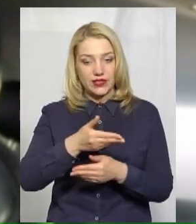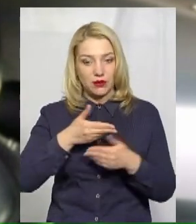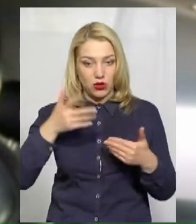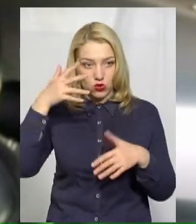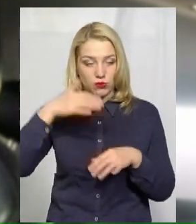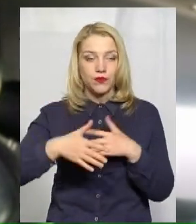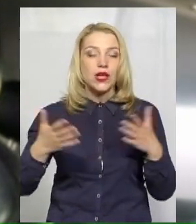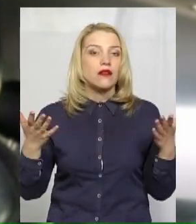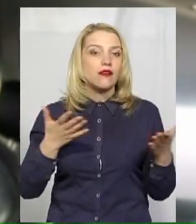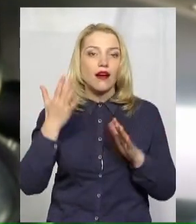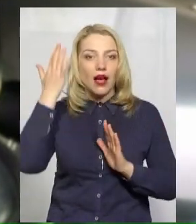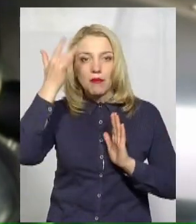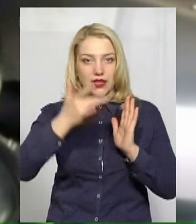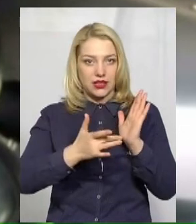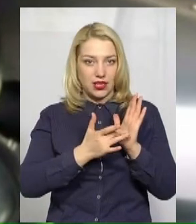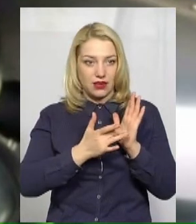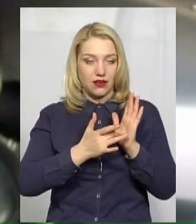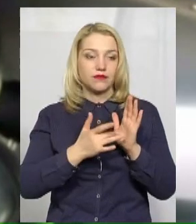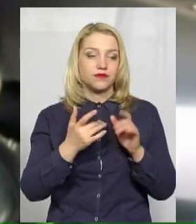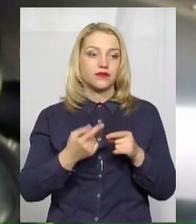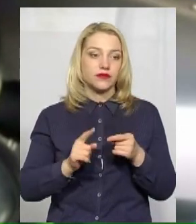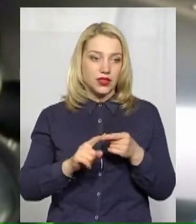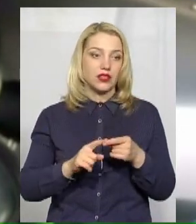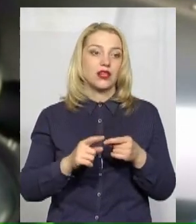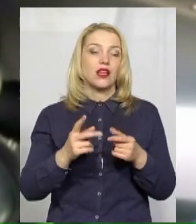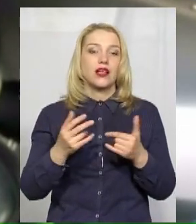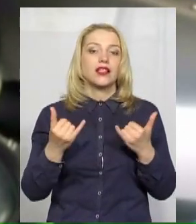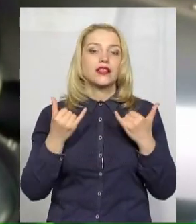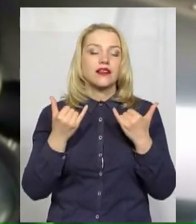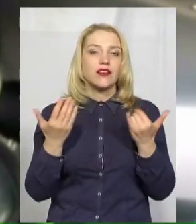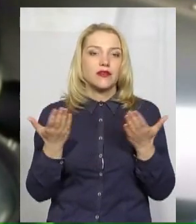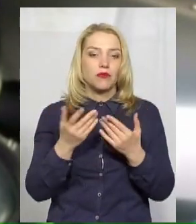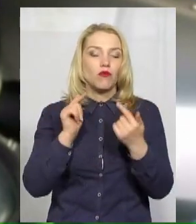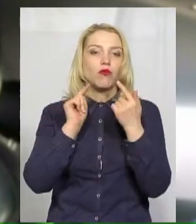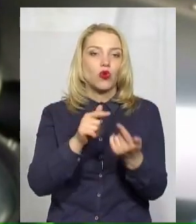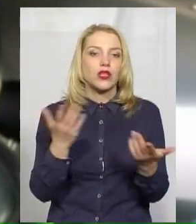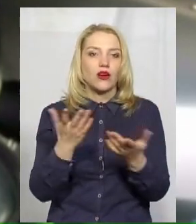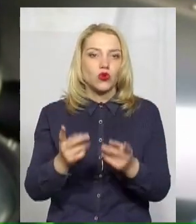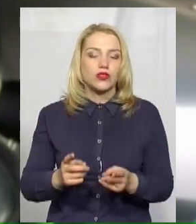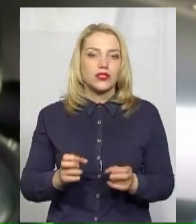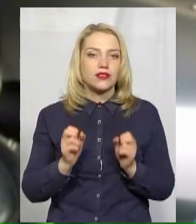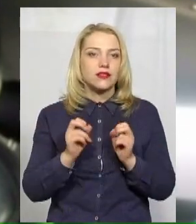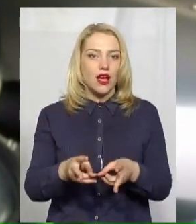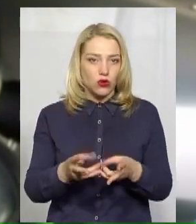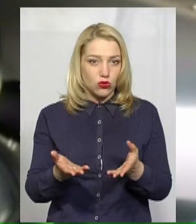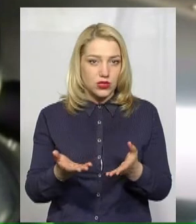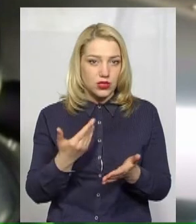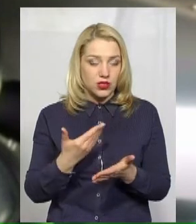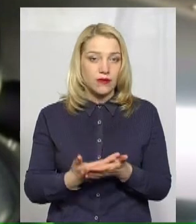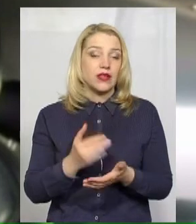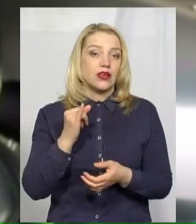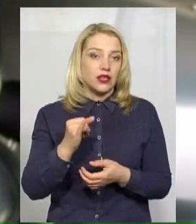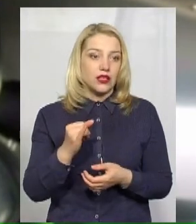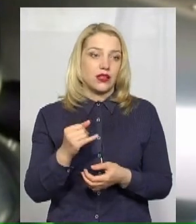взагалі приймалися відповідні норми. Для відвернення якої загрози вони приймалися. Інша справа, що там